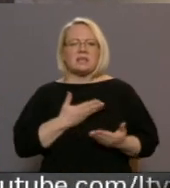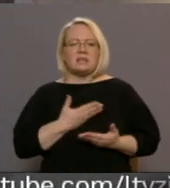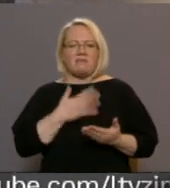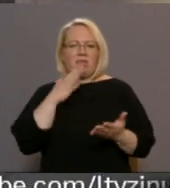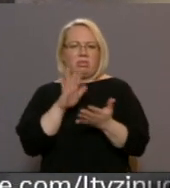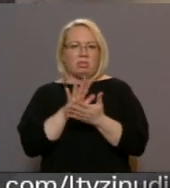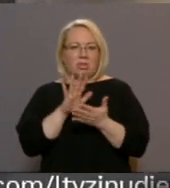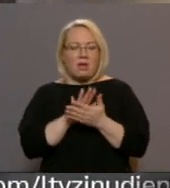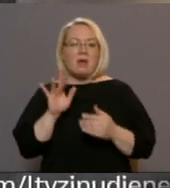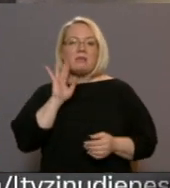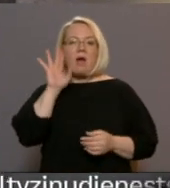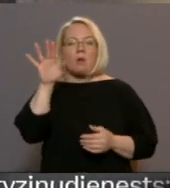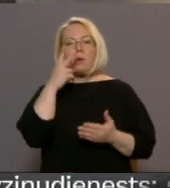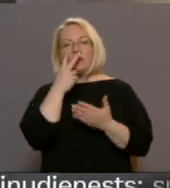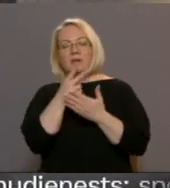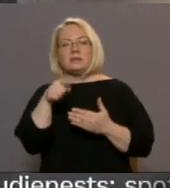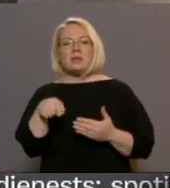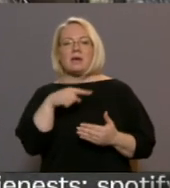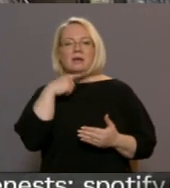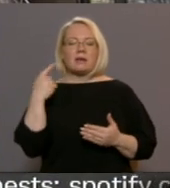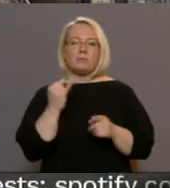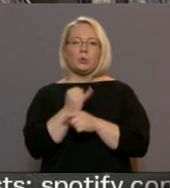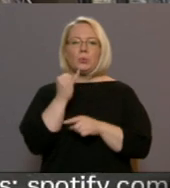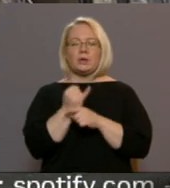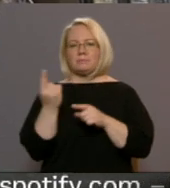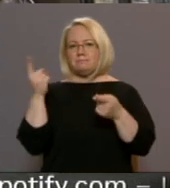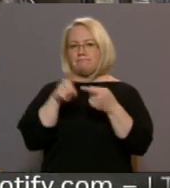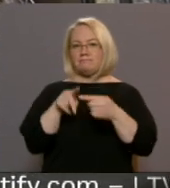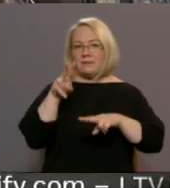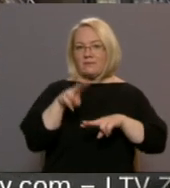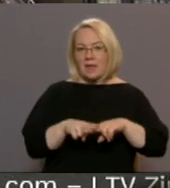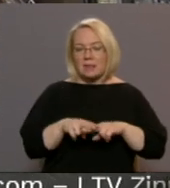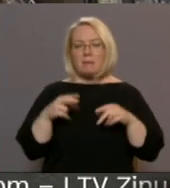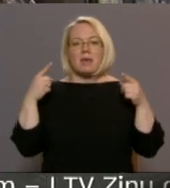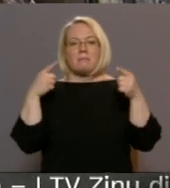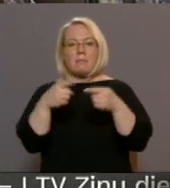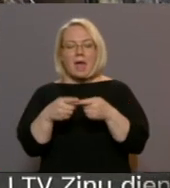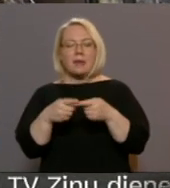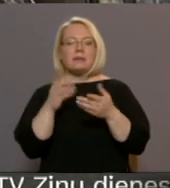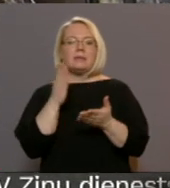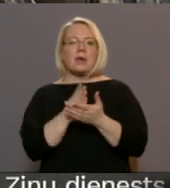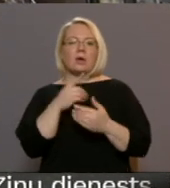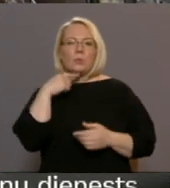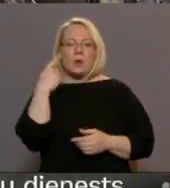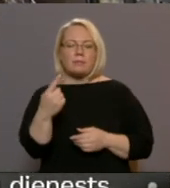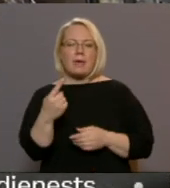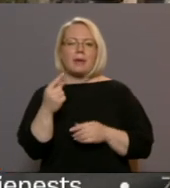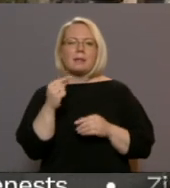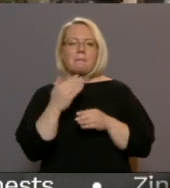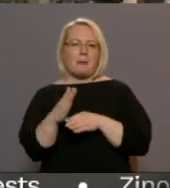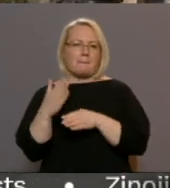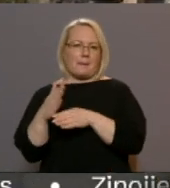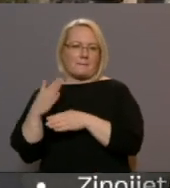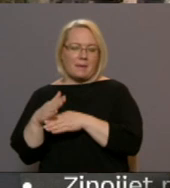drāzu. Nākotnes vīzijās šeit paredzētu ar turismu saistīt vietu, bet mērķi tiekot nosprausti maziem solīšiem.